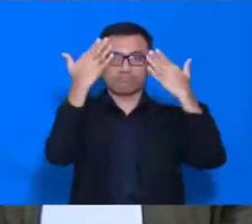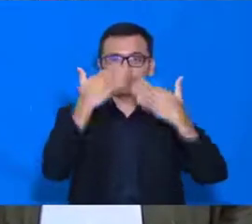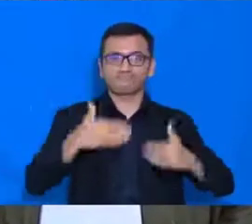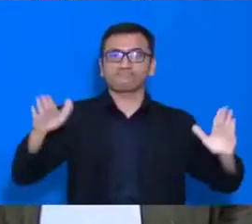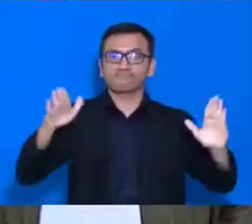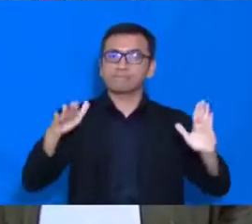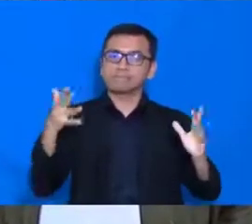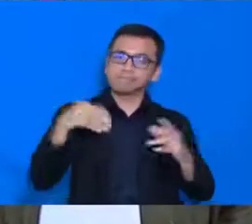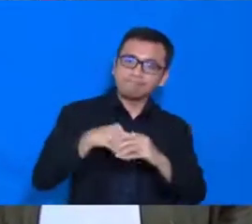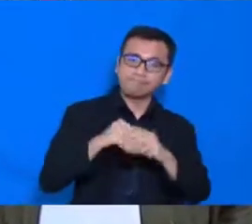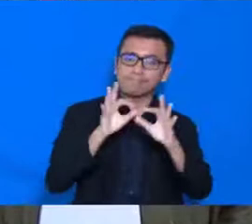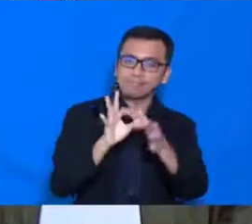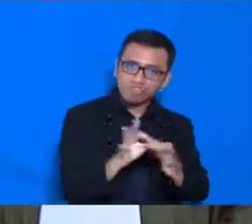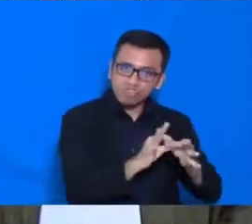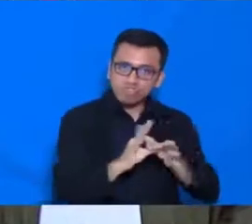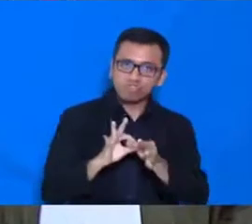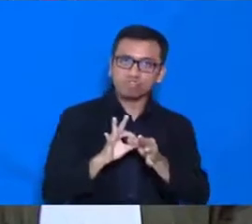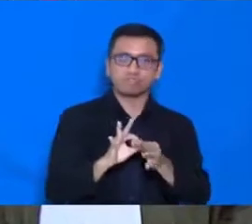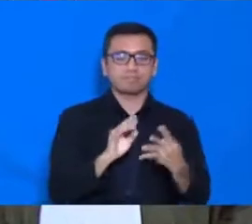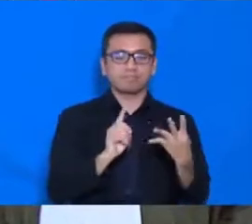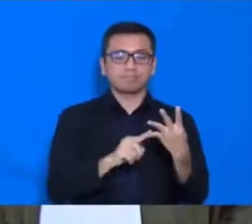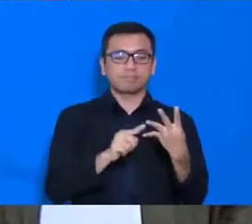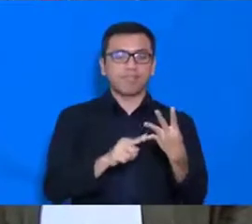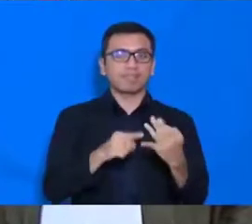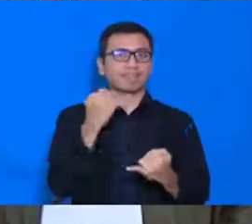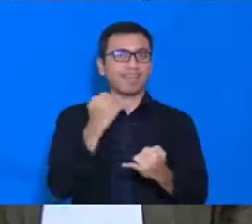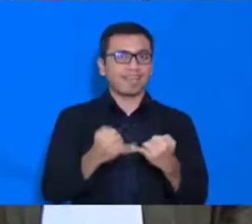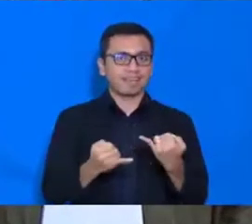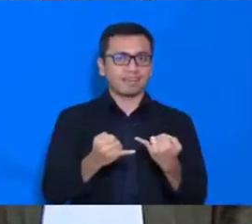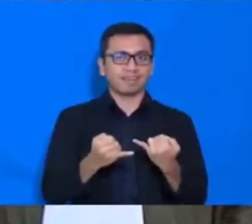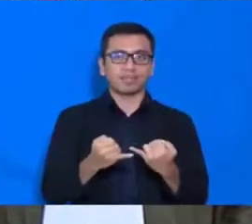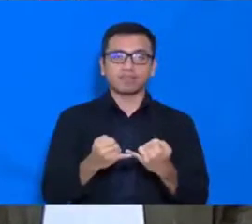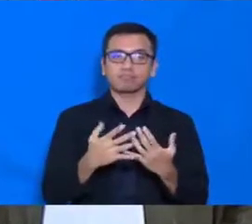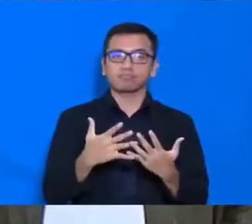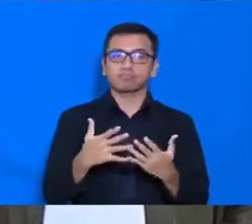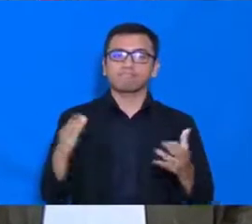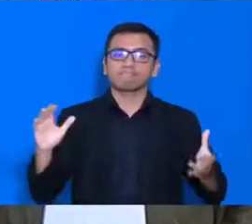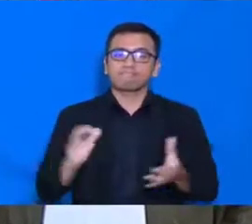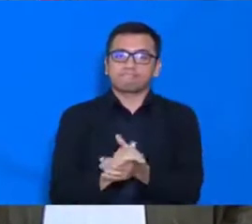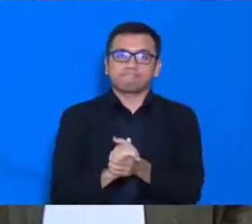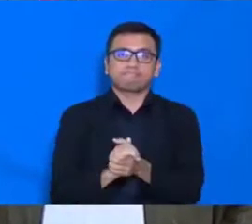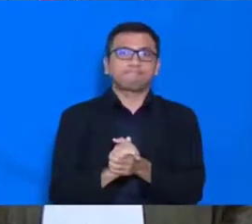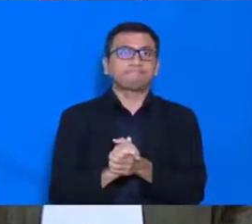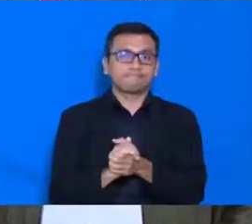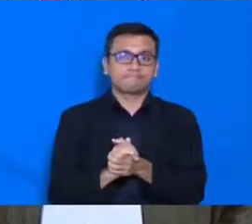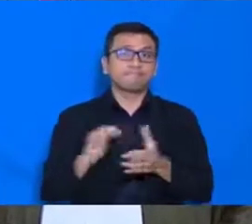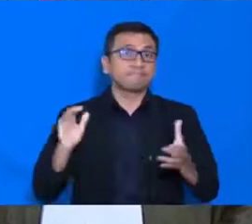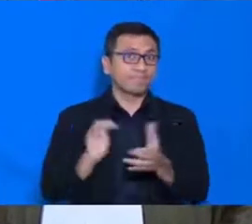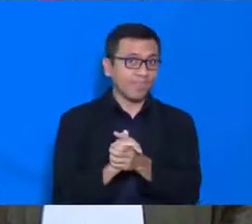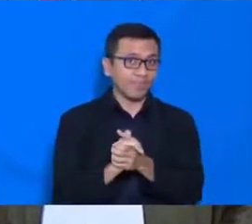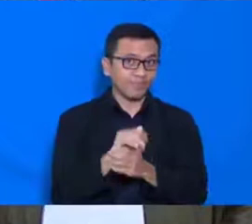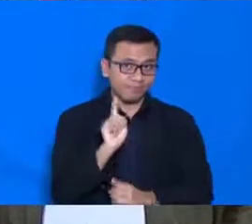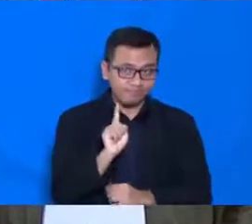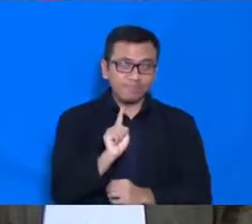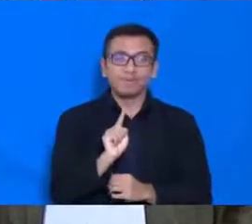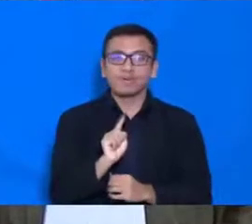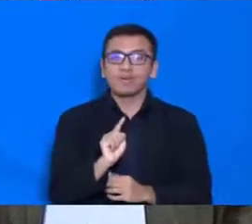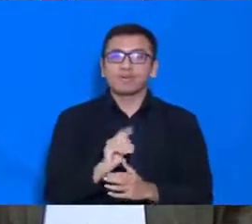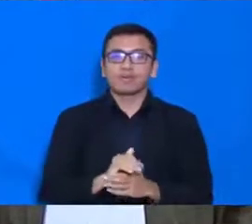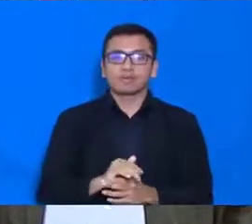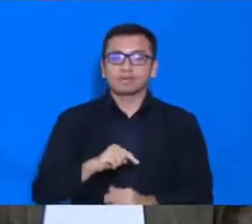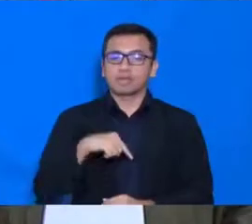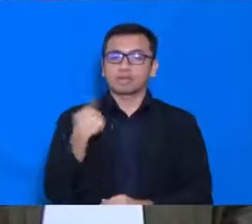masalah persatuan. Pentingnya kita semua sekarang ini untuk menanggalkan ego